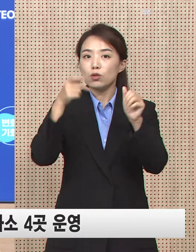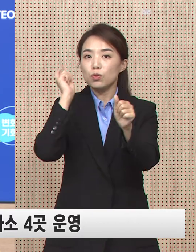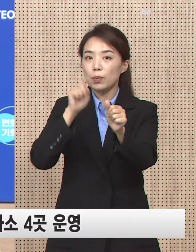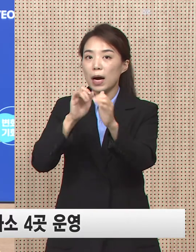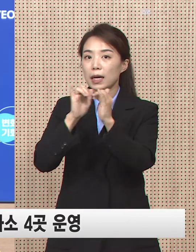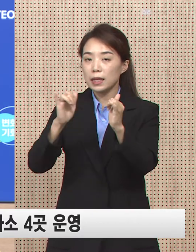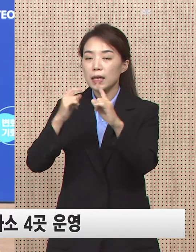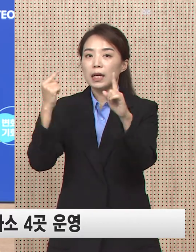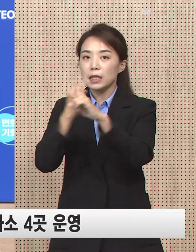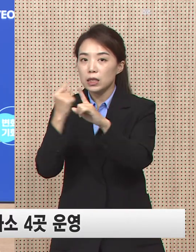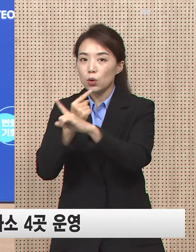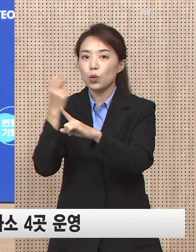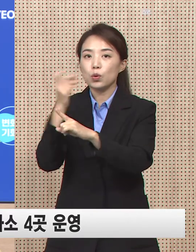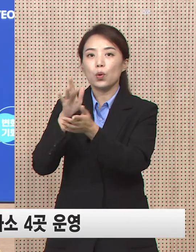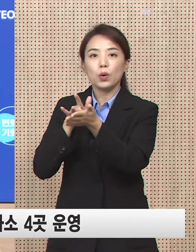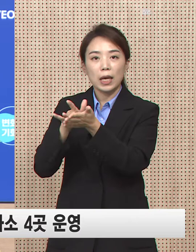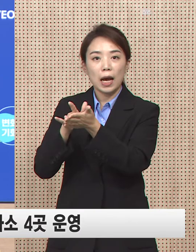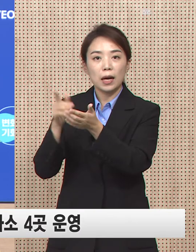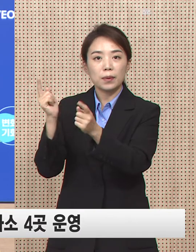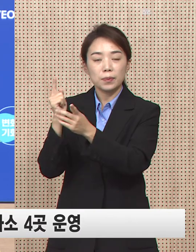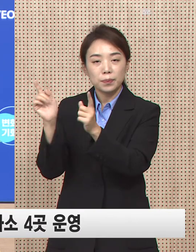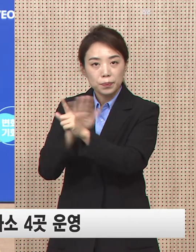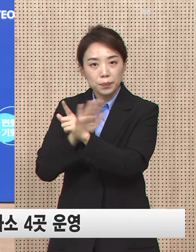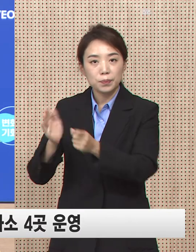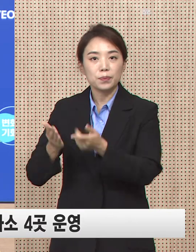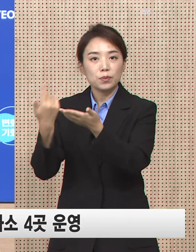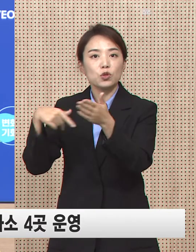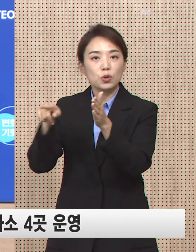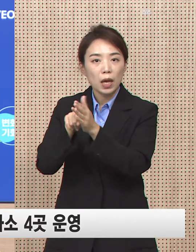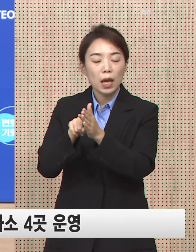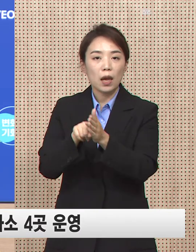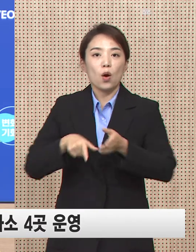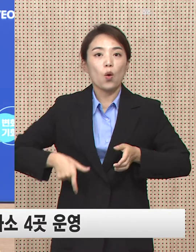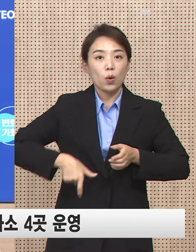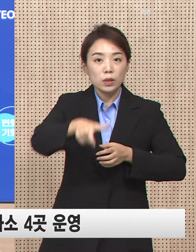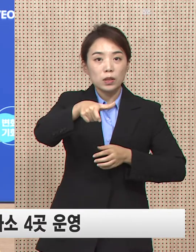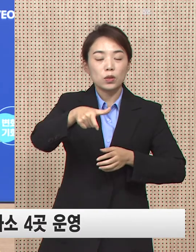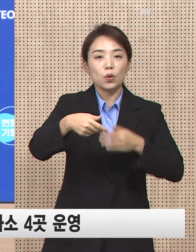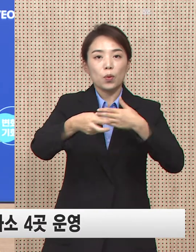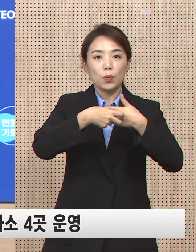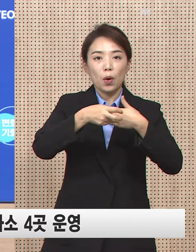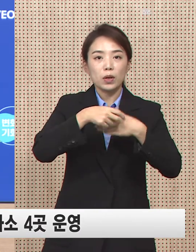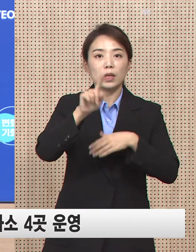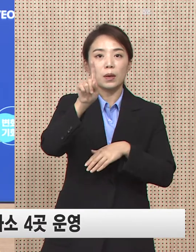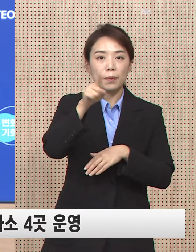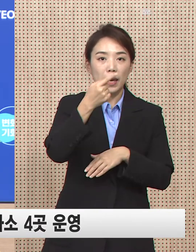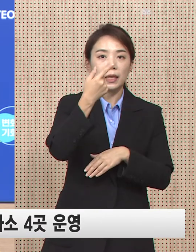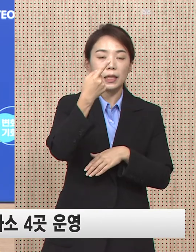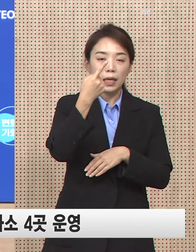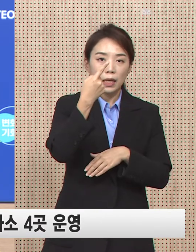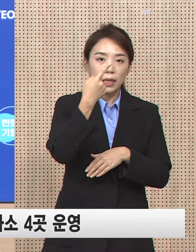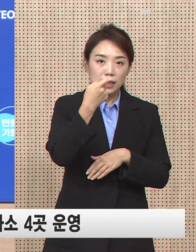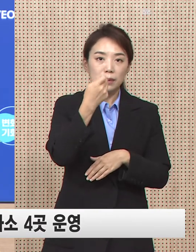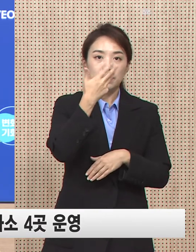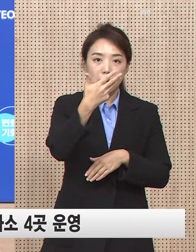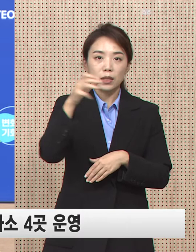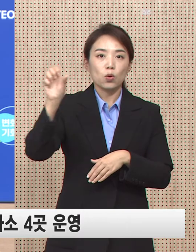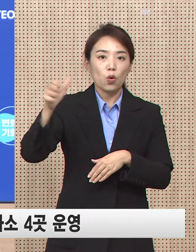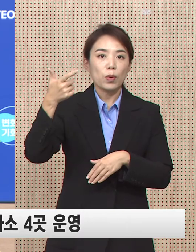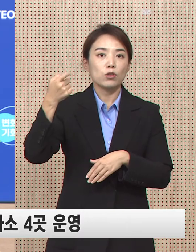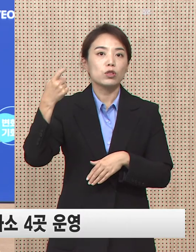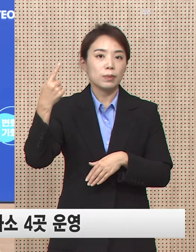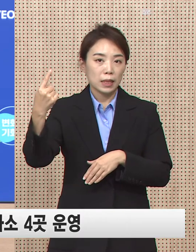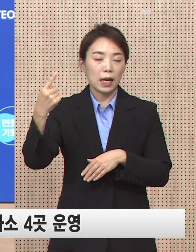진료 및 치료제 처방을 위해서 원스톱 진료기간을 일별로 118개소에서 561개소까지